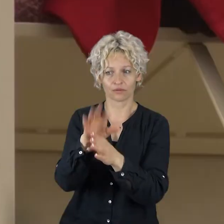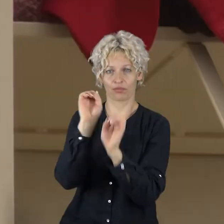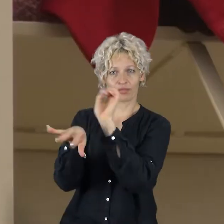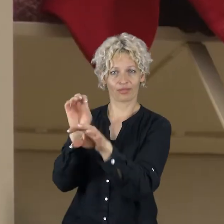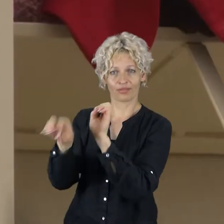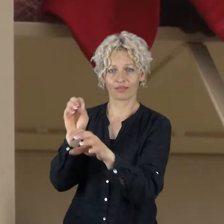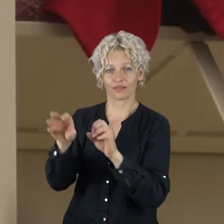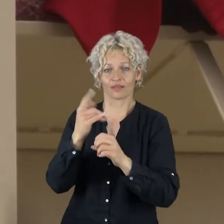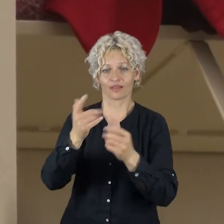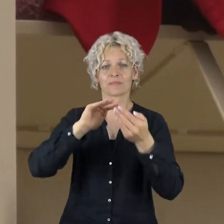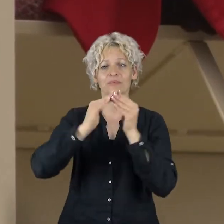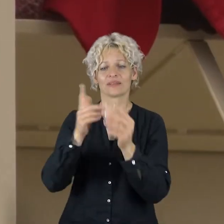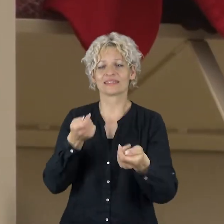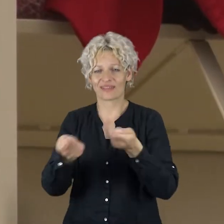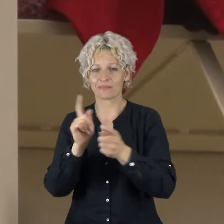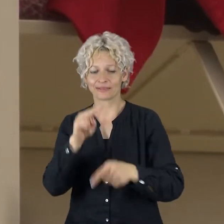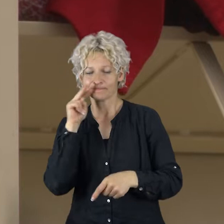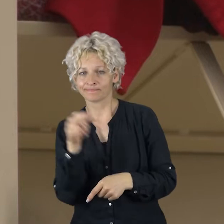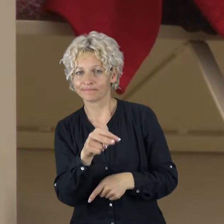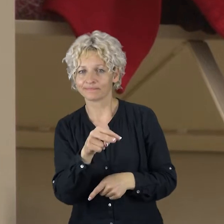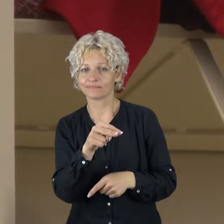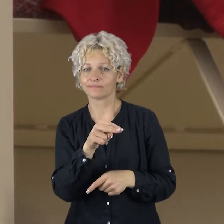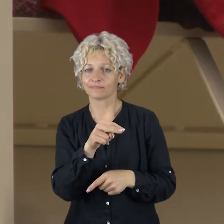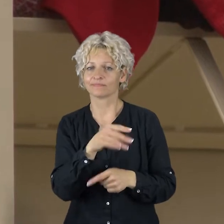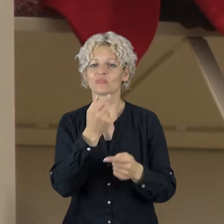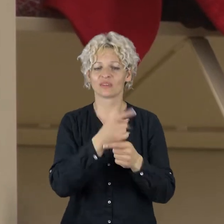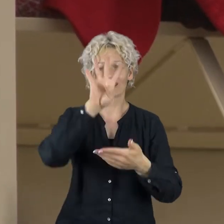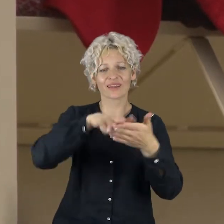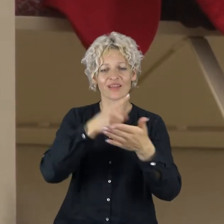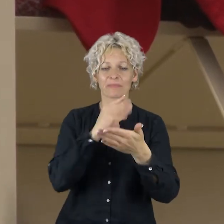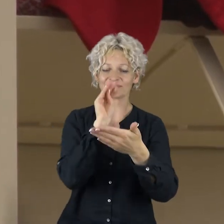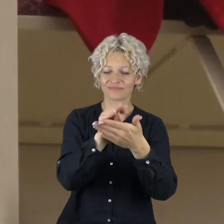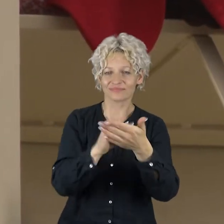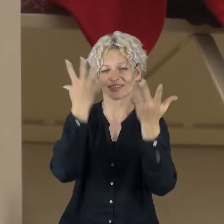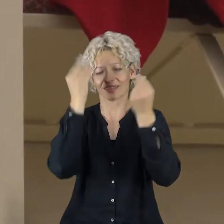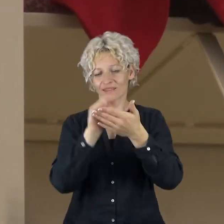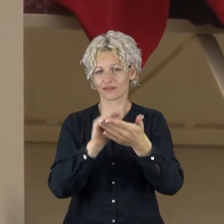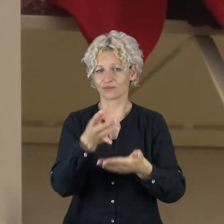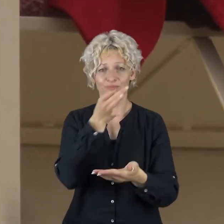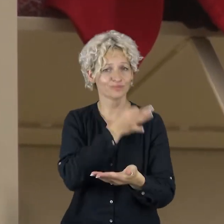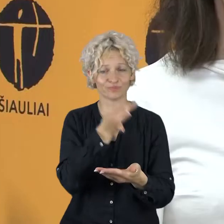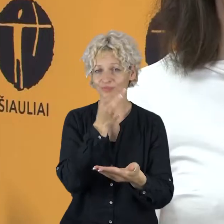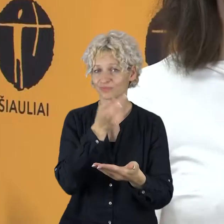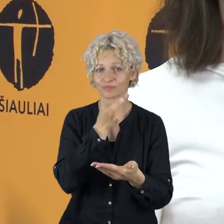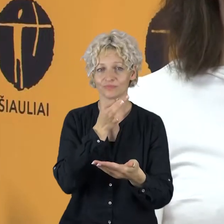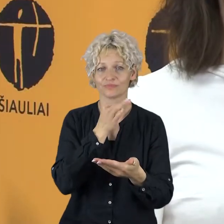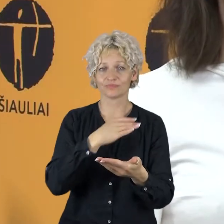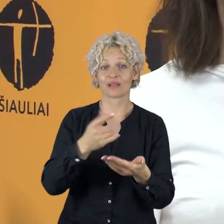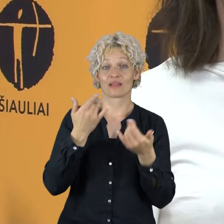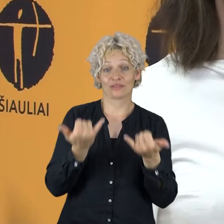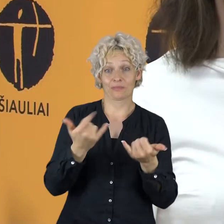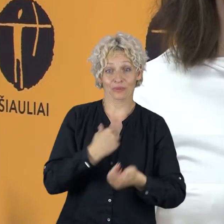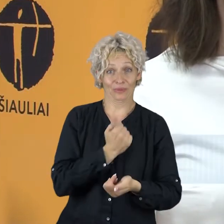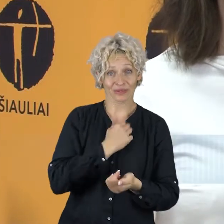Su tarpa miesto valdžio užėjimas į stebėtojo poziciją atlikų surinkimo grafikų sadarinėti neskubama. Šiuo metu turime 13